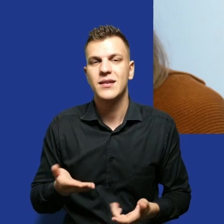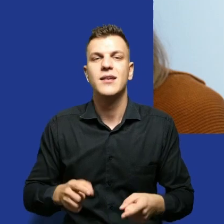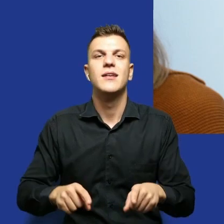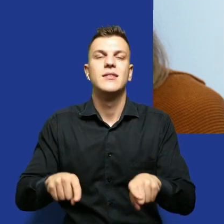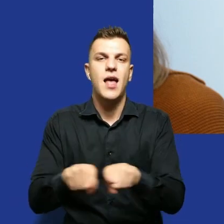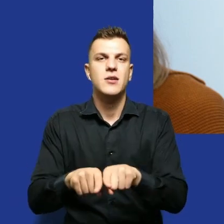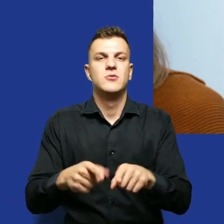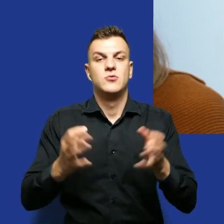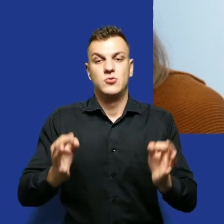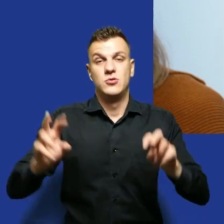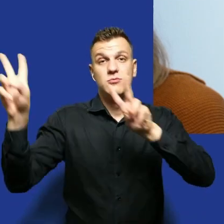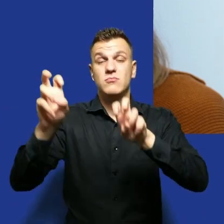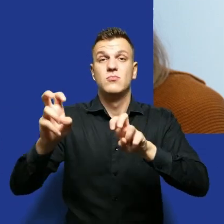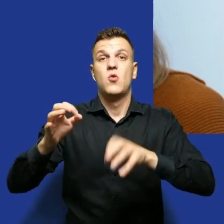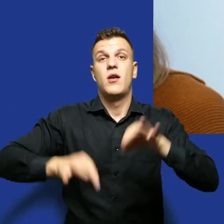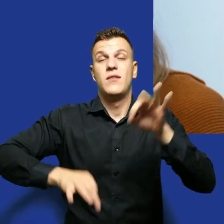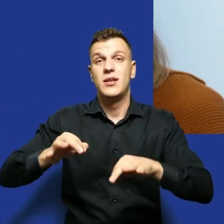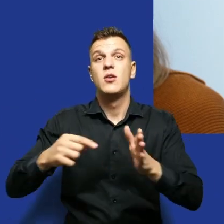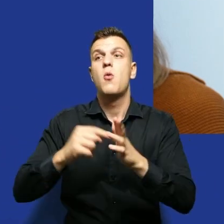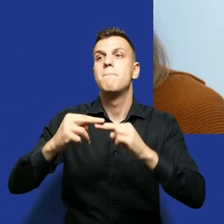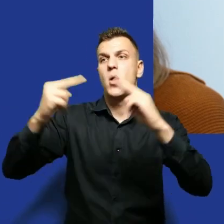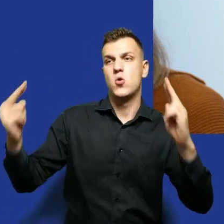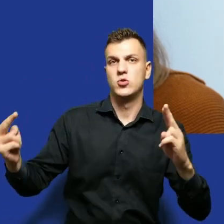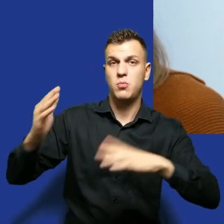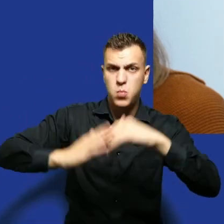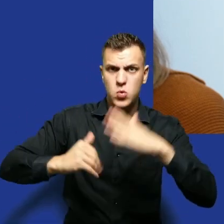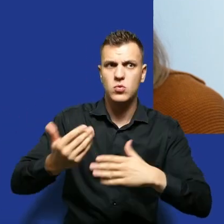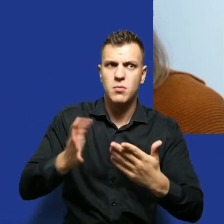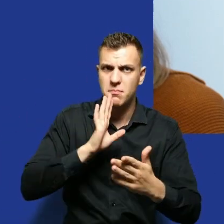tytułem naszej konferencji, czyli budowanie mostu. Wydaje mi się, że to jest